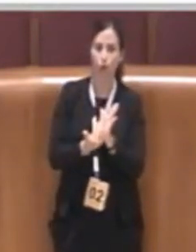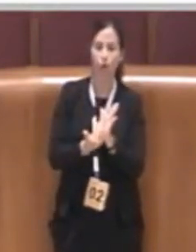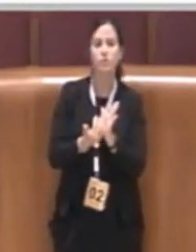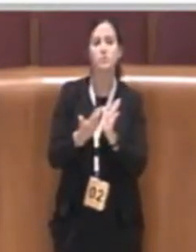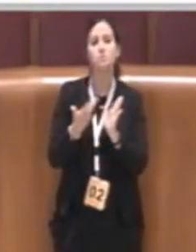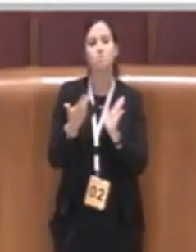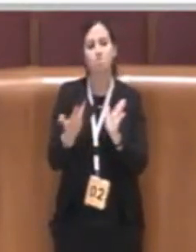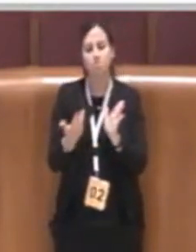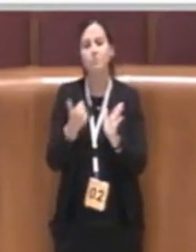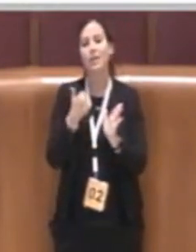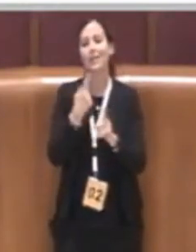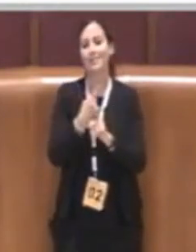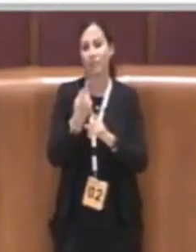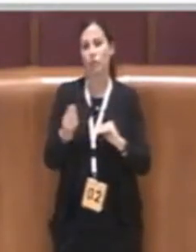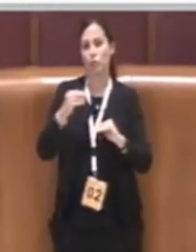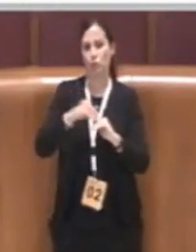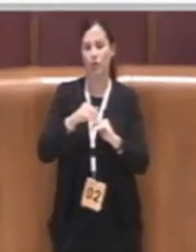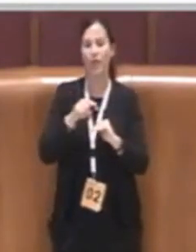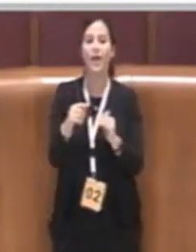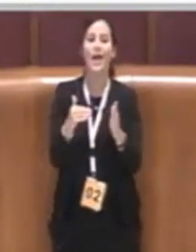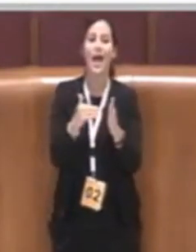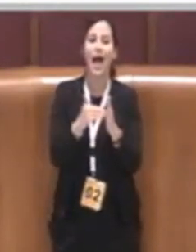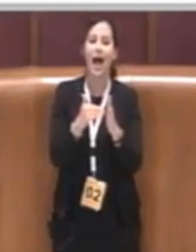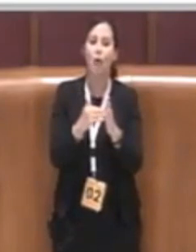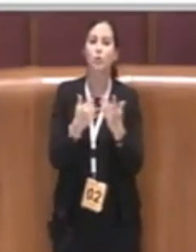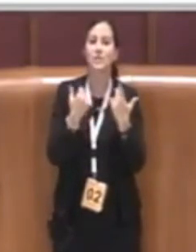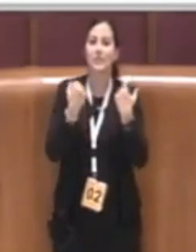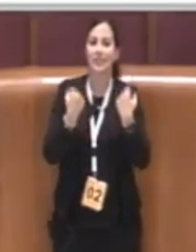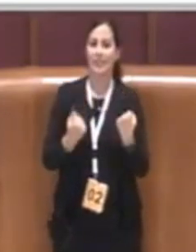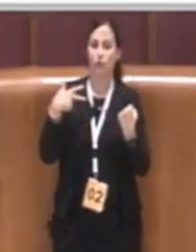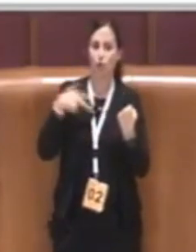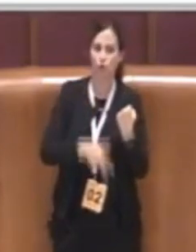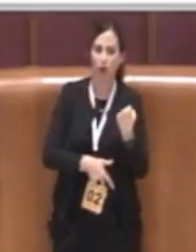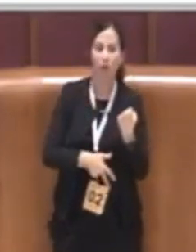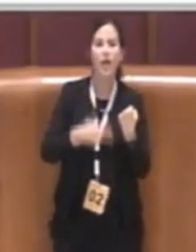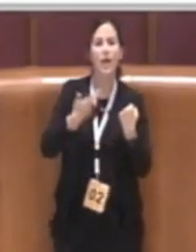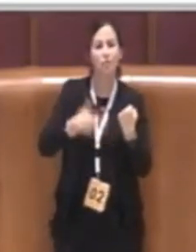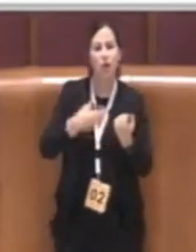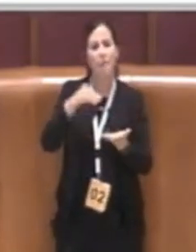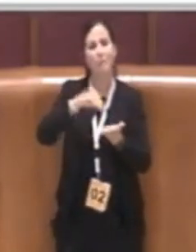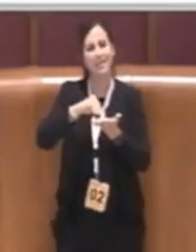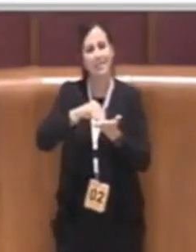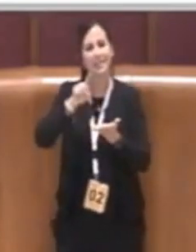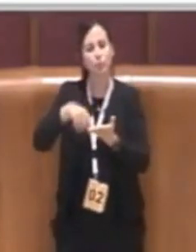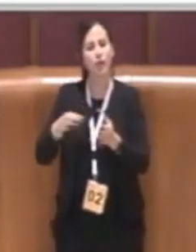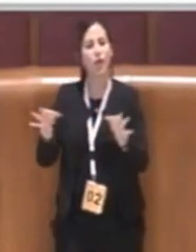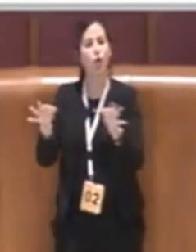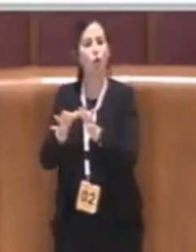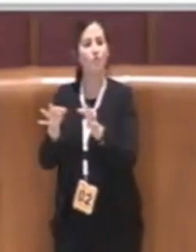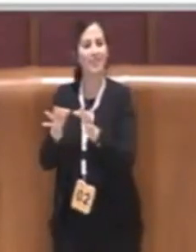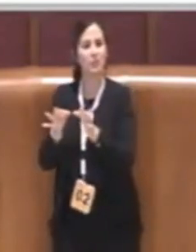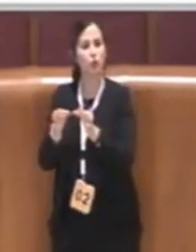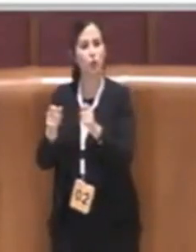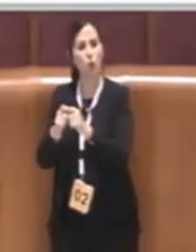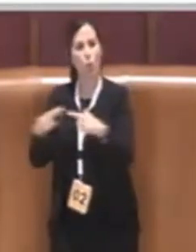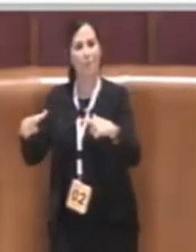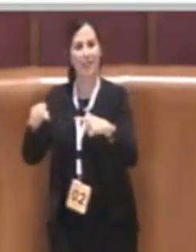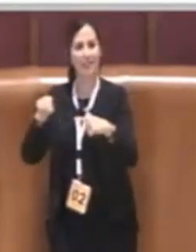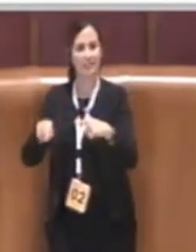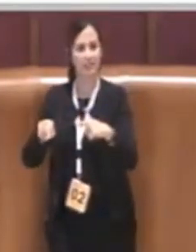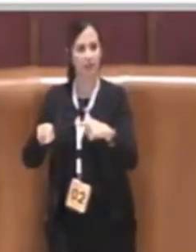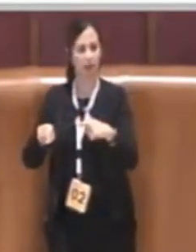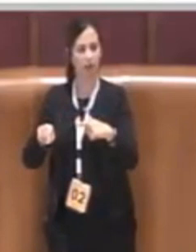compreso anche all'interno di singole convenzioni urbanistiche per questo motivo